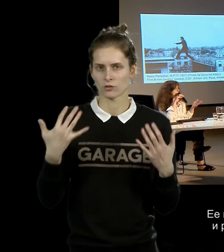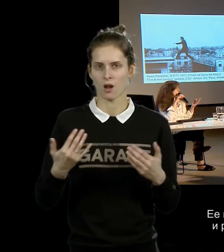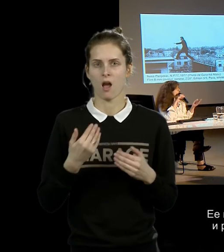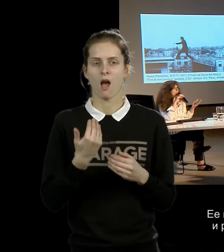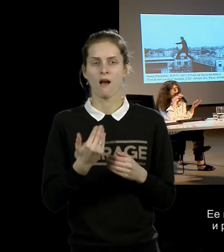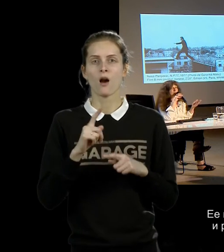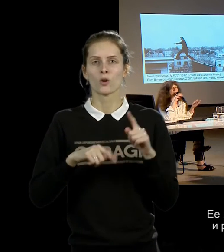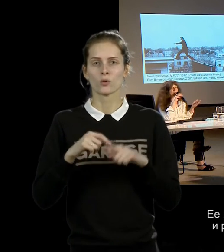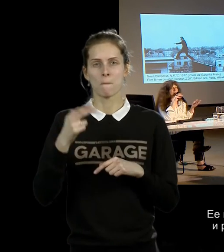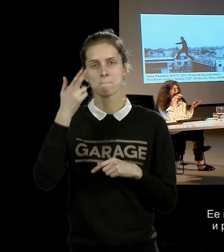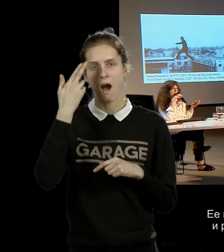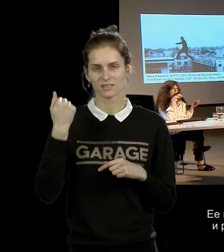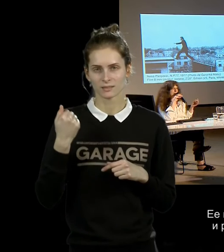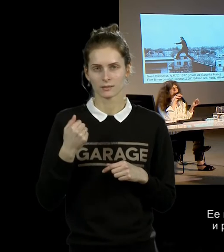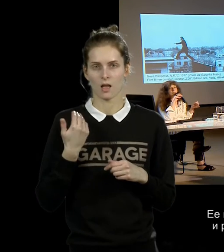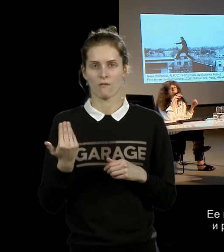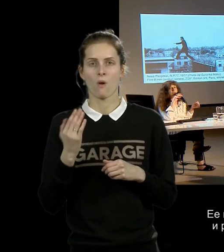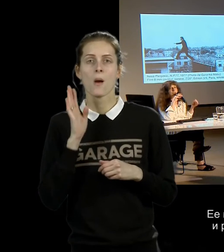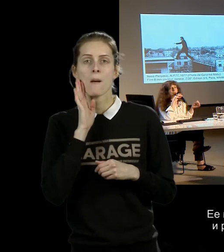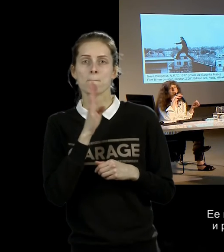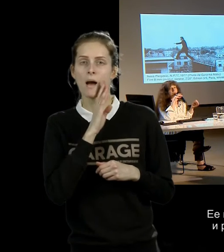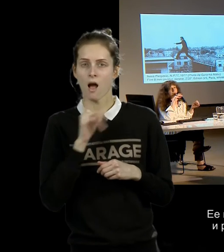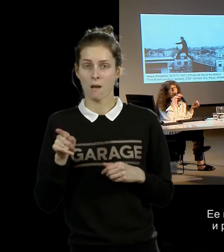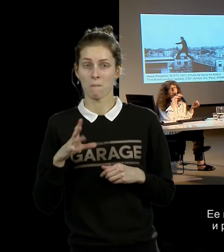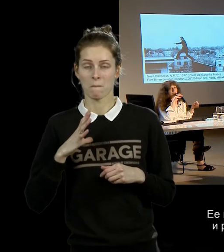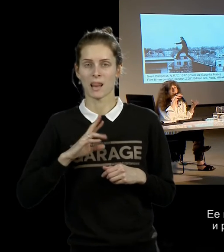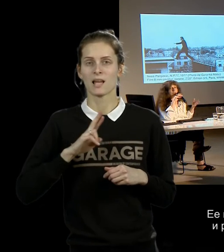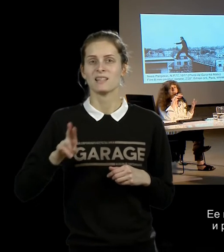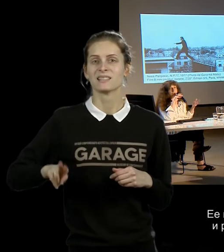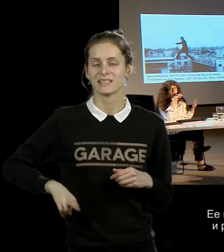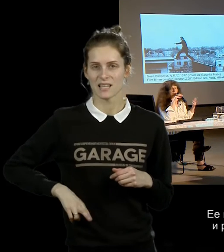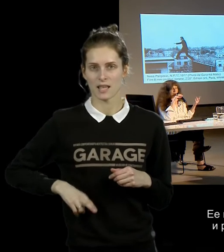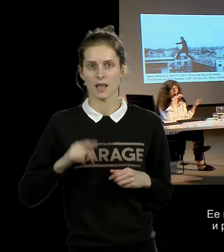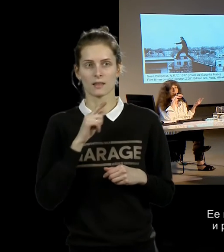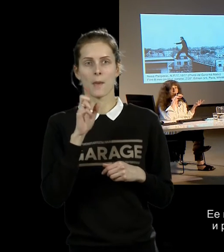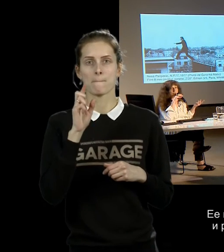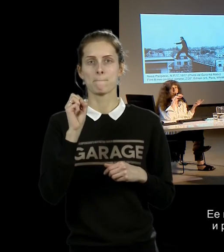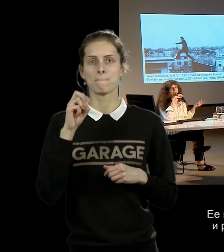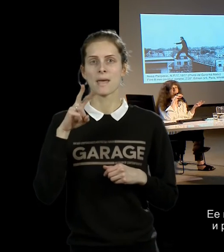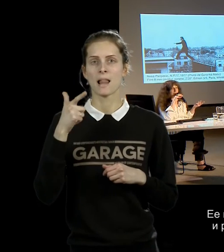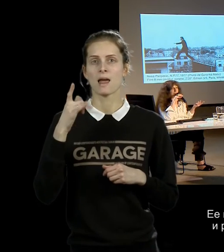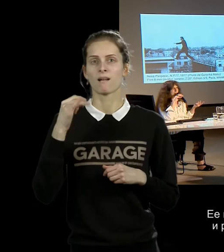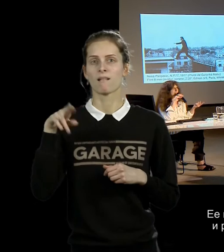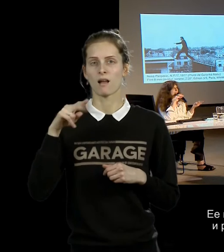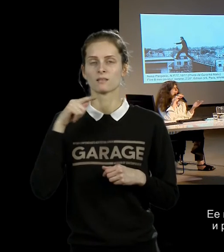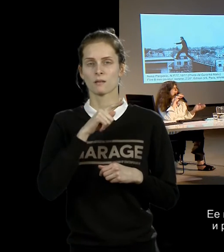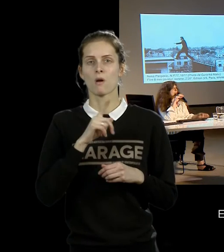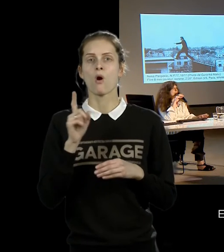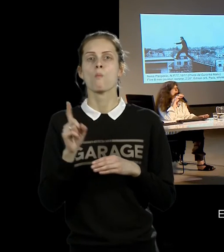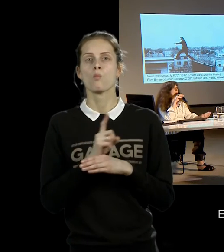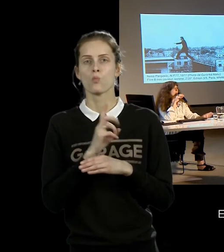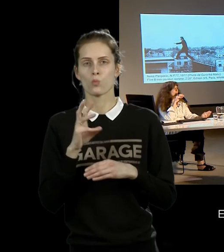директором Белградского музея искусства и революции, то есть главного городского музея того времени.